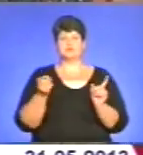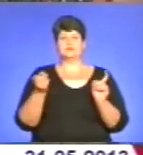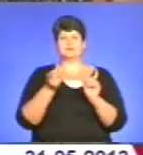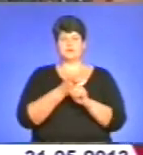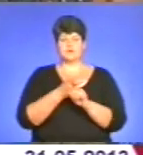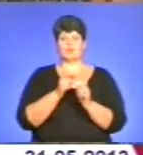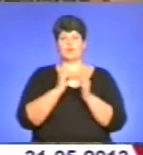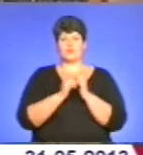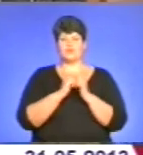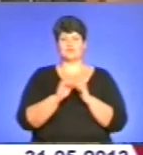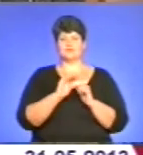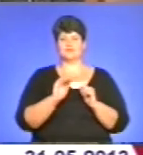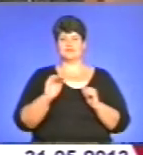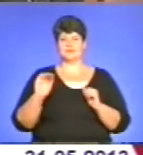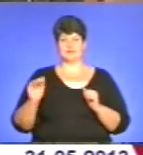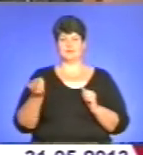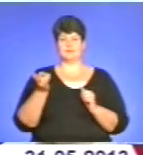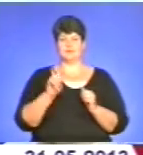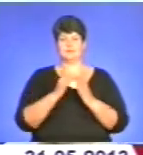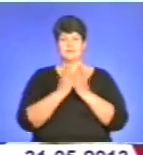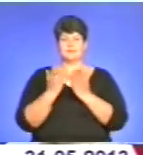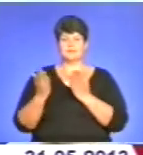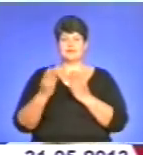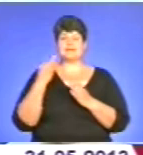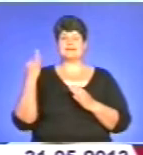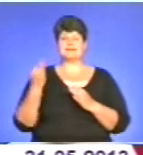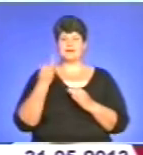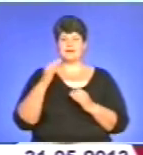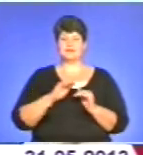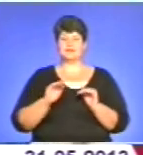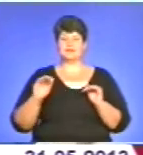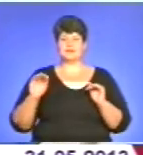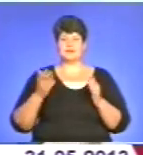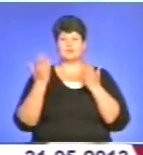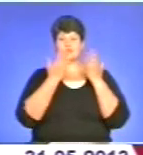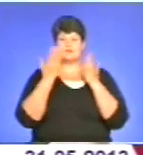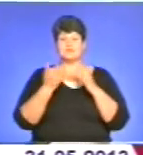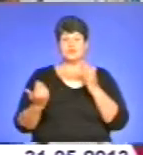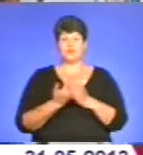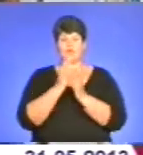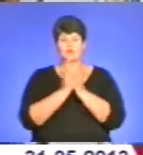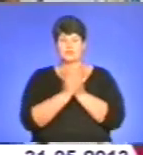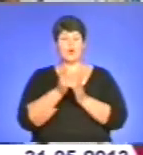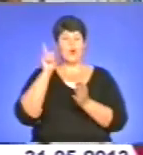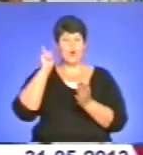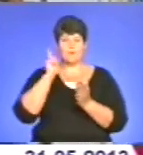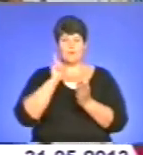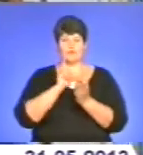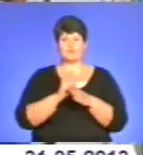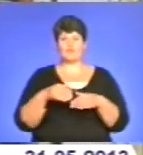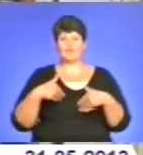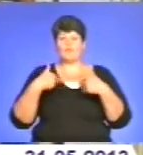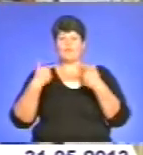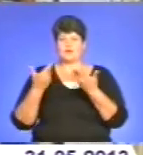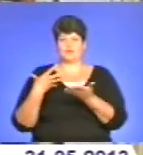частиною кожного відвідувача бібліотеки, і що зацікавлена малеча, прочитавши нову книжку, обов'язково порадить її